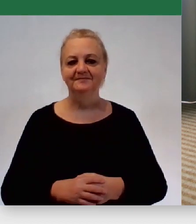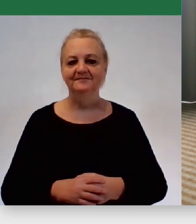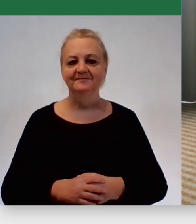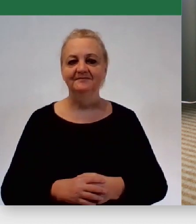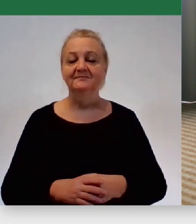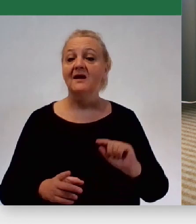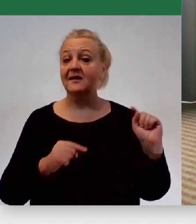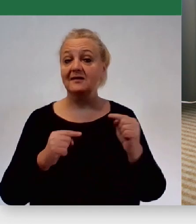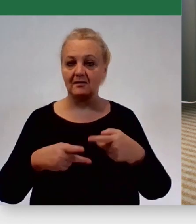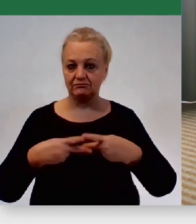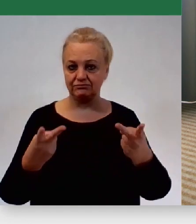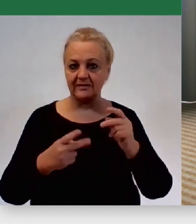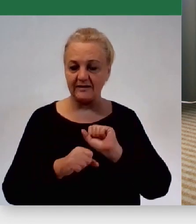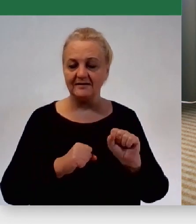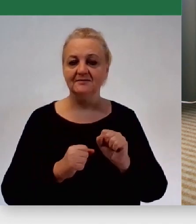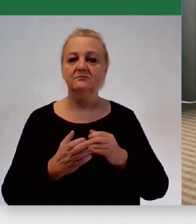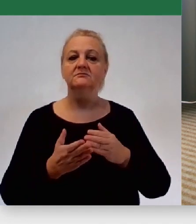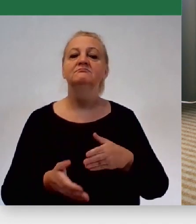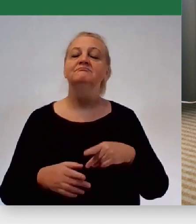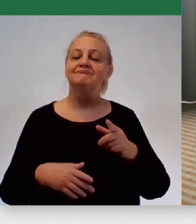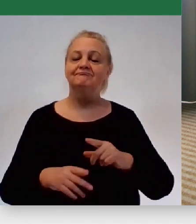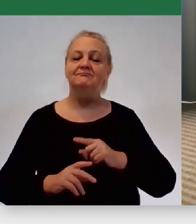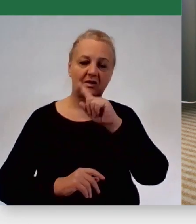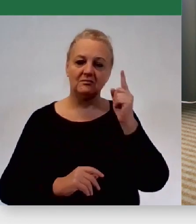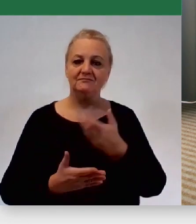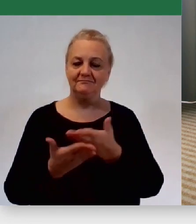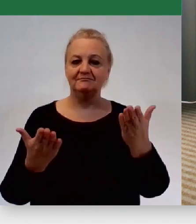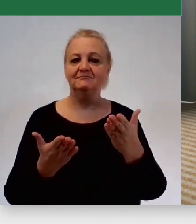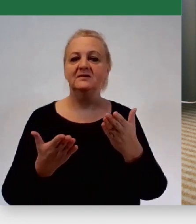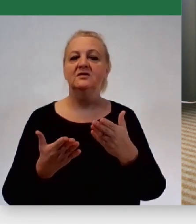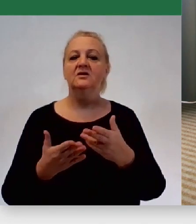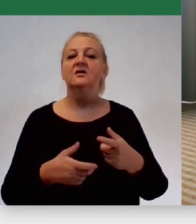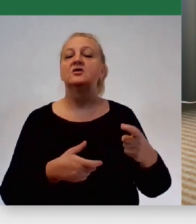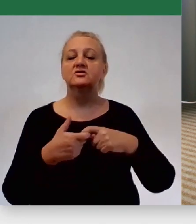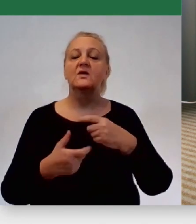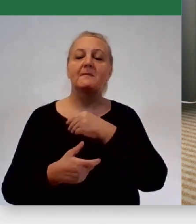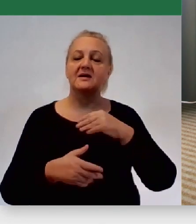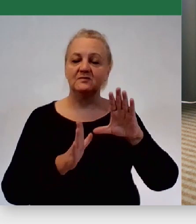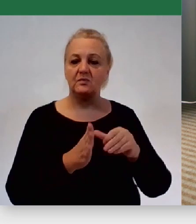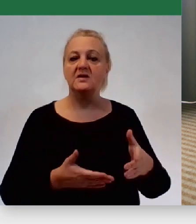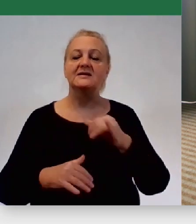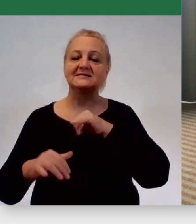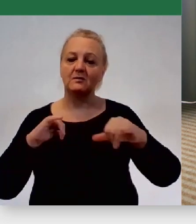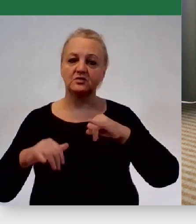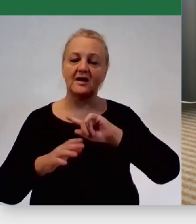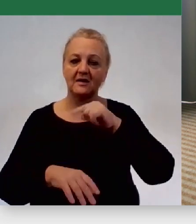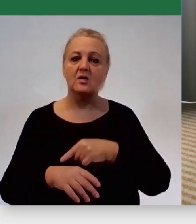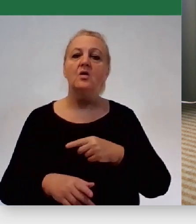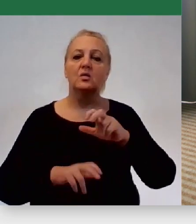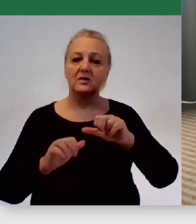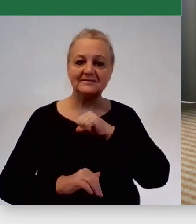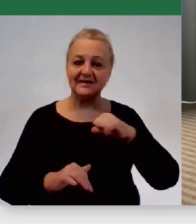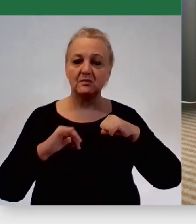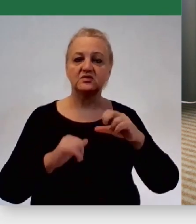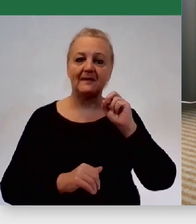Debata jest transmitowana i pomagają nam w dotarciu do publiczności portale Związku Miast Polskich, Samorządu i Administracji i Ruchu Samorządowego Tak dla